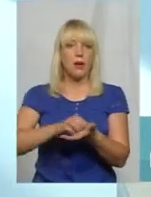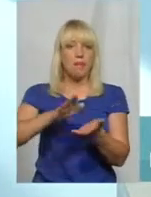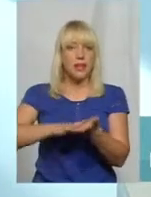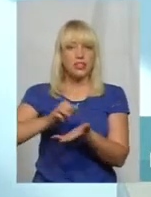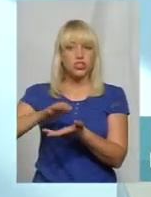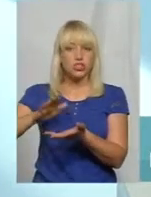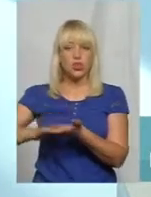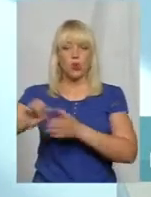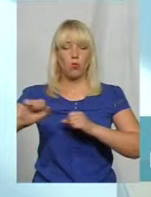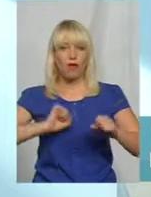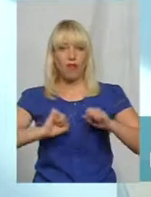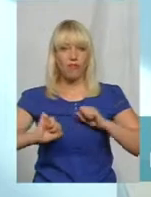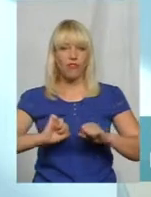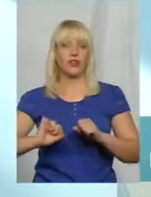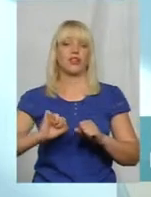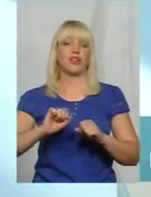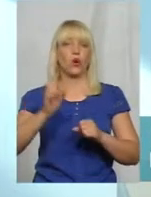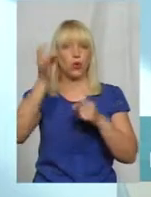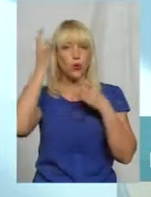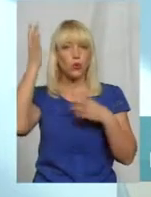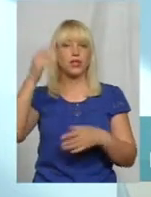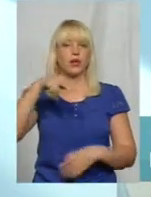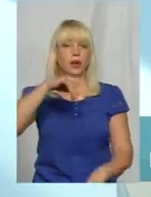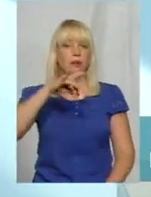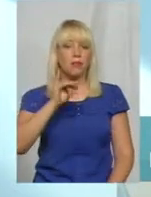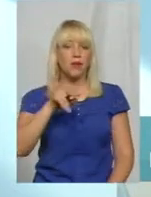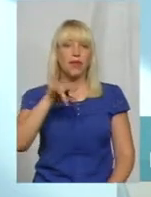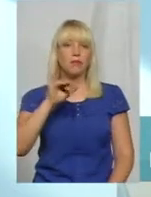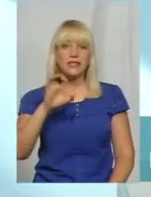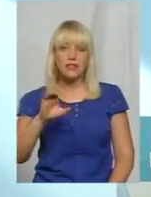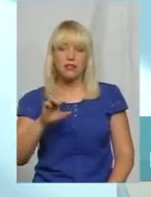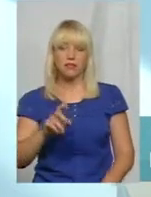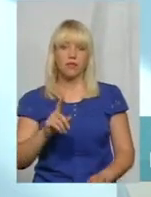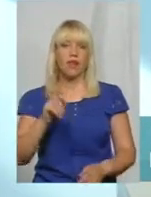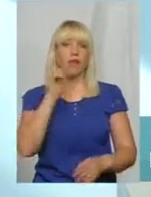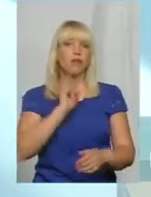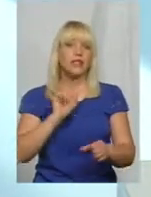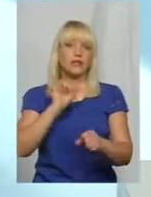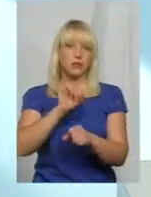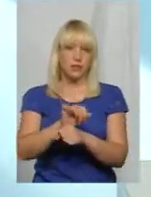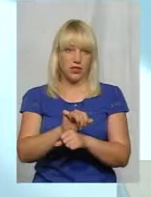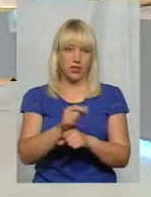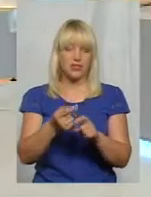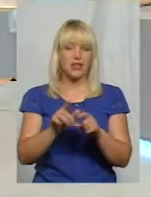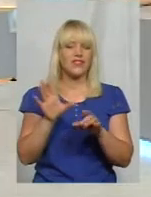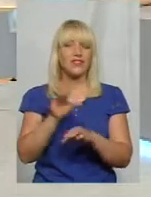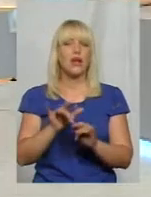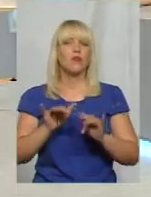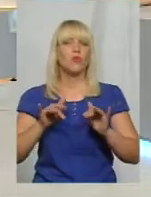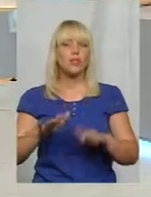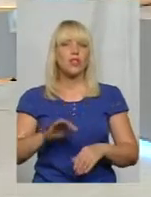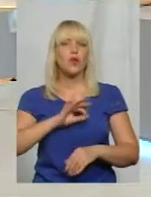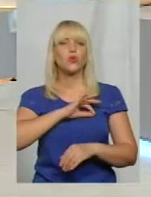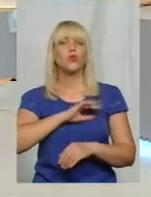управлінням культури припис про призупинення, подається, це вся процедура юридична, хто